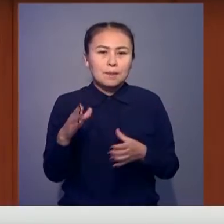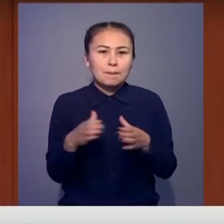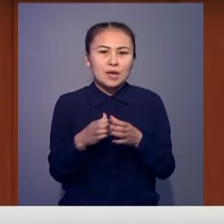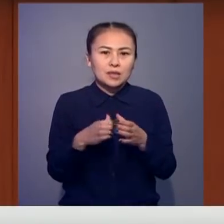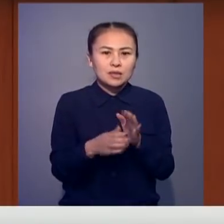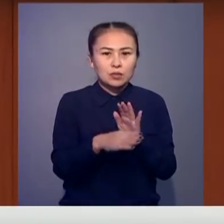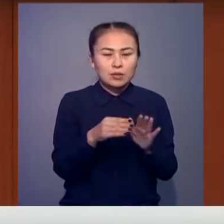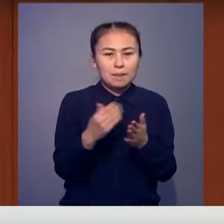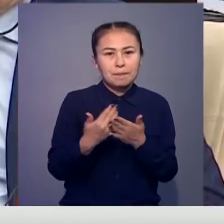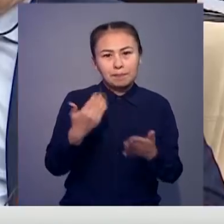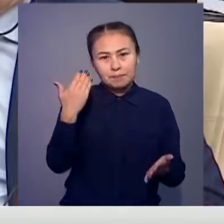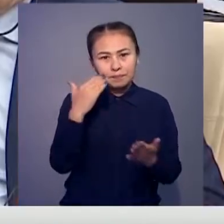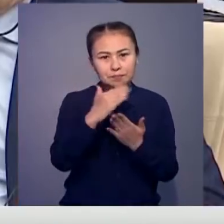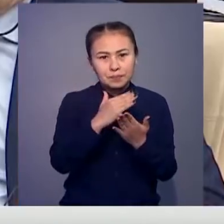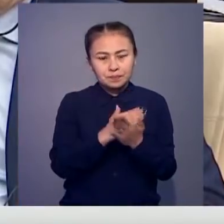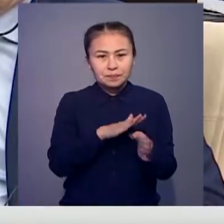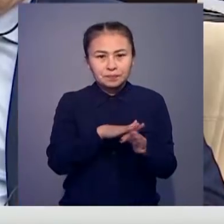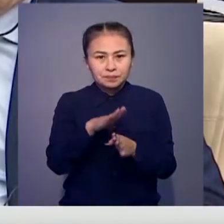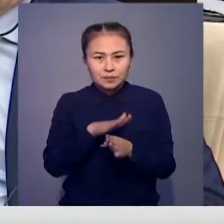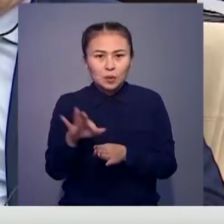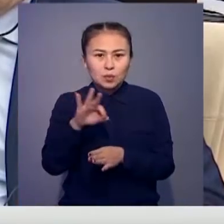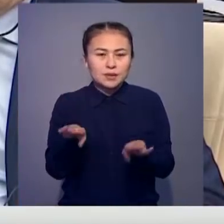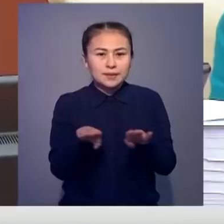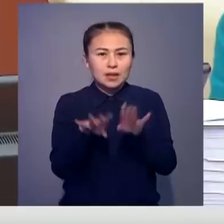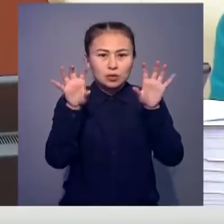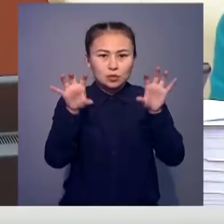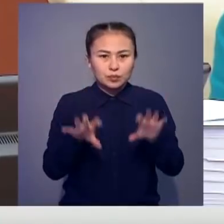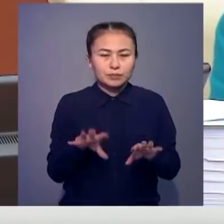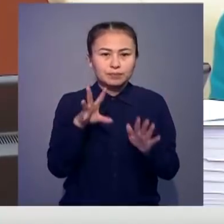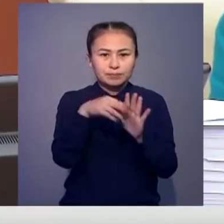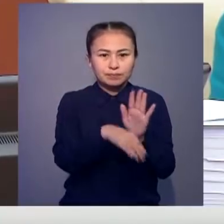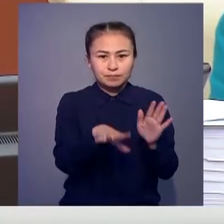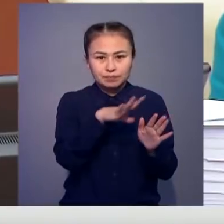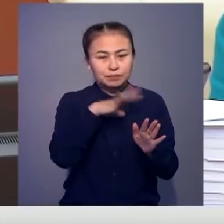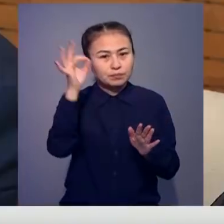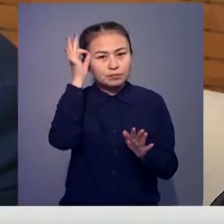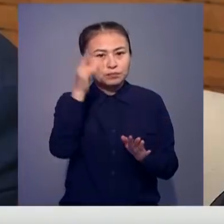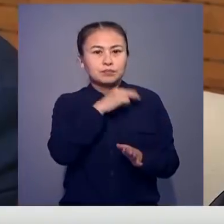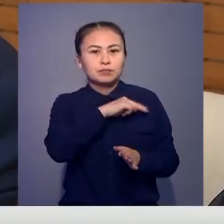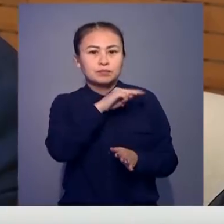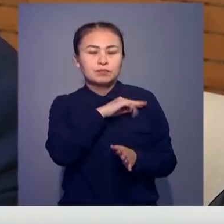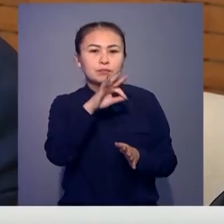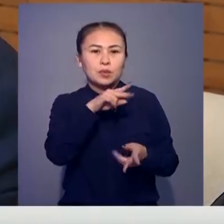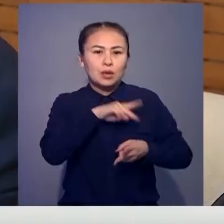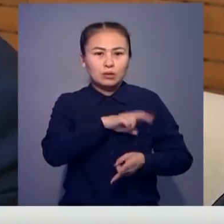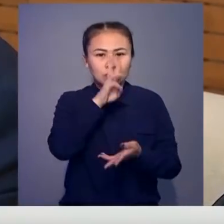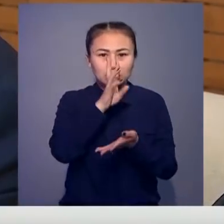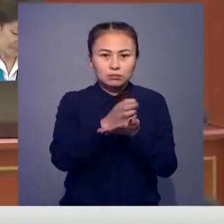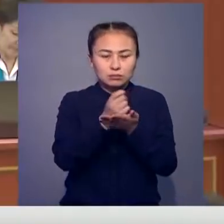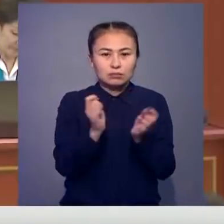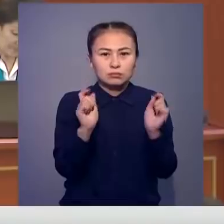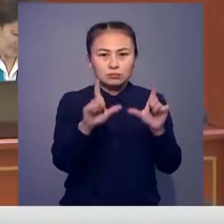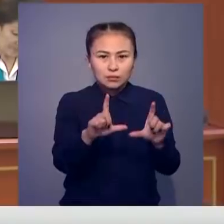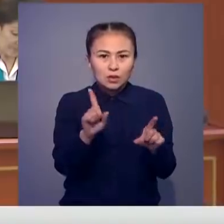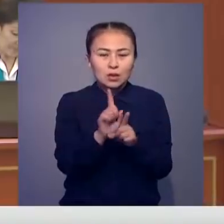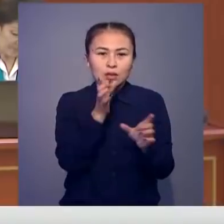сайлауалды бақтырламасын жүзеге асыру тетіктерде осы зан жобасына еңген. Атап айтсақ, жұмышылардың еңбек ақысының өсіруге